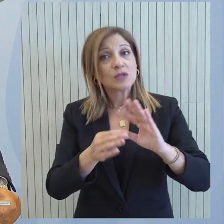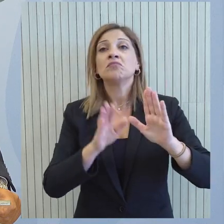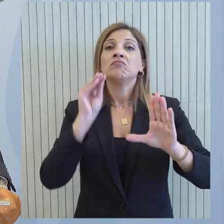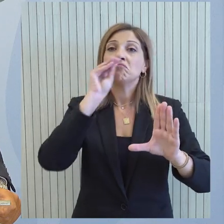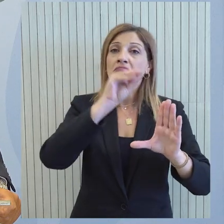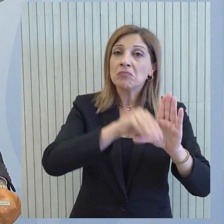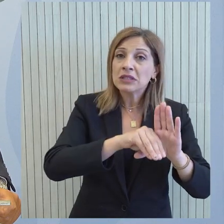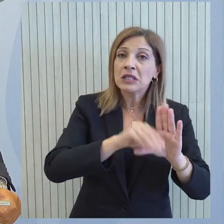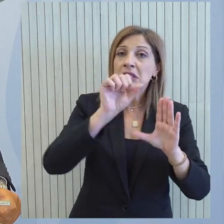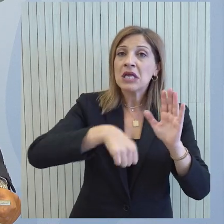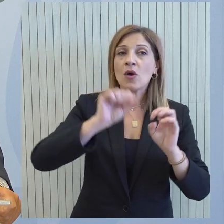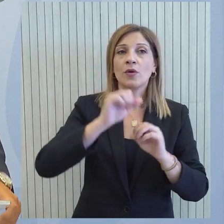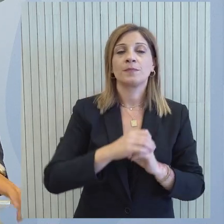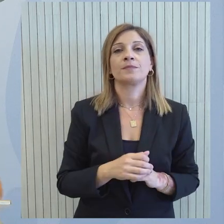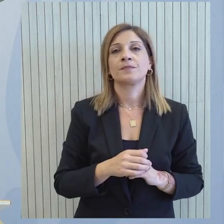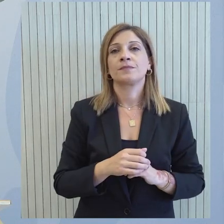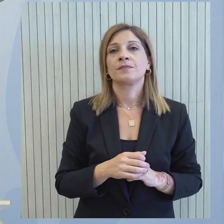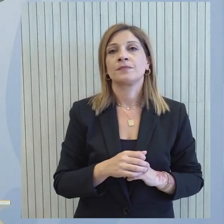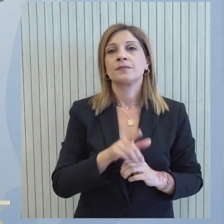μετοχικό κεφάλαιο της εταιρείας.